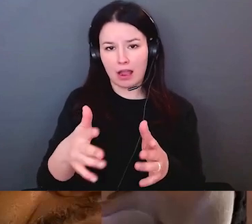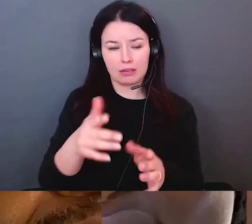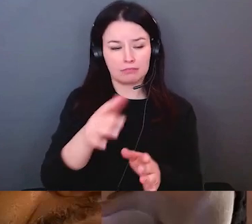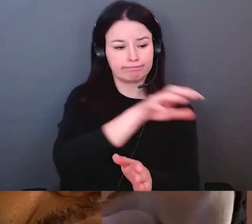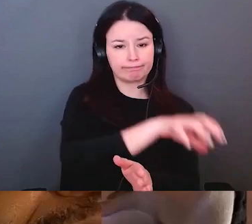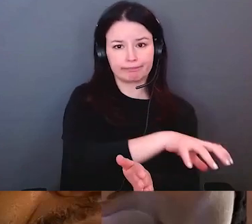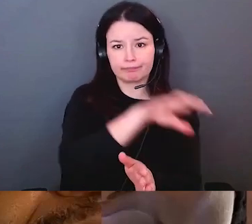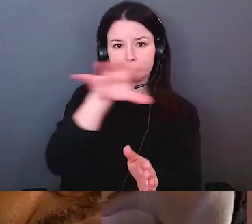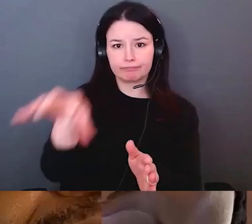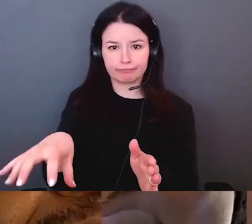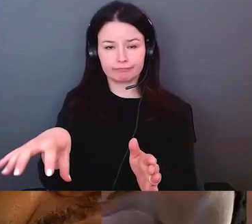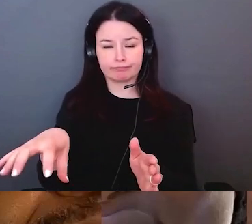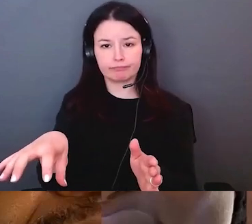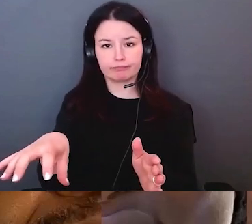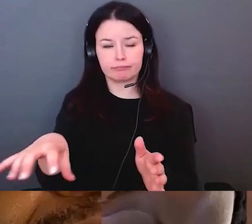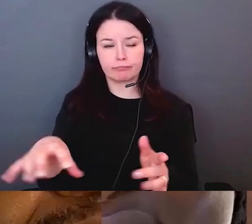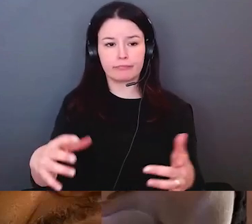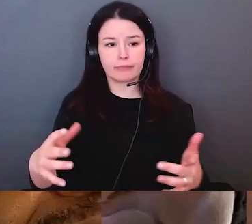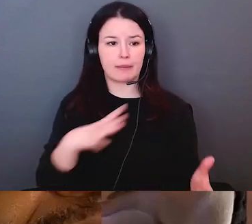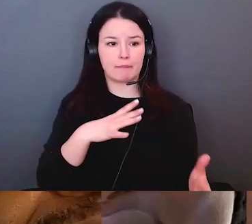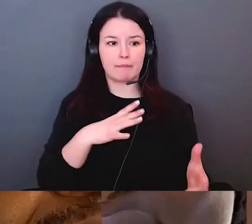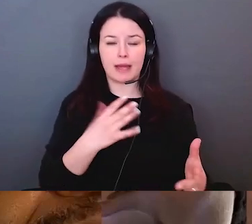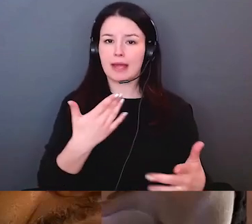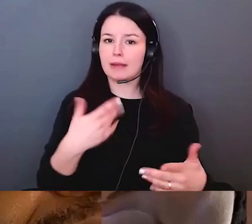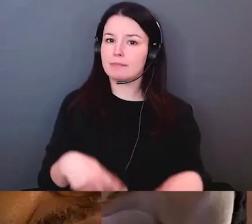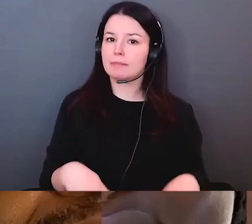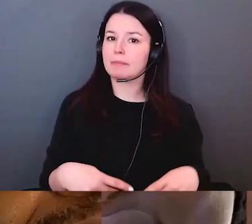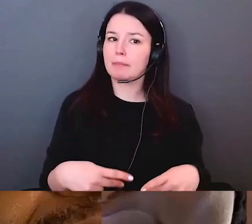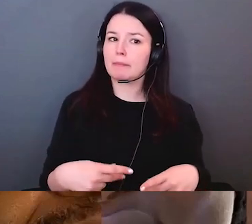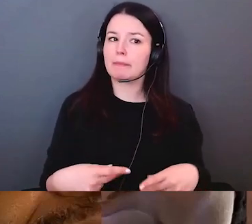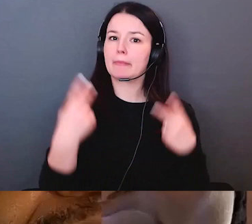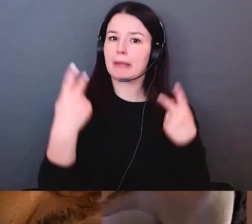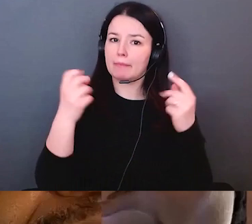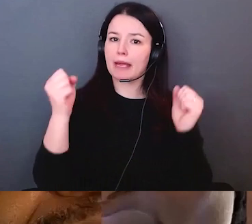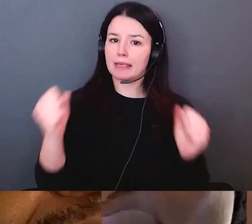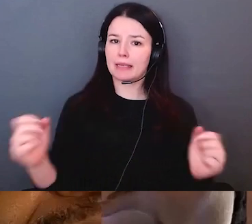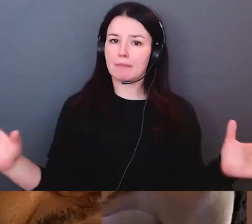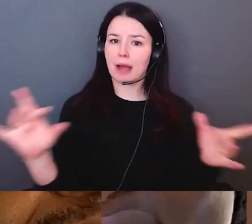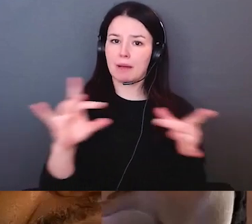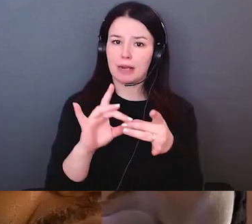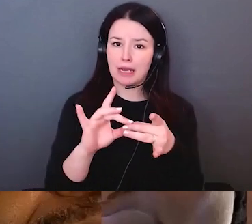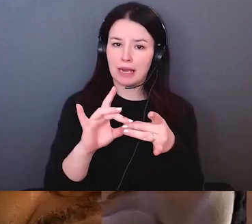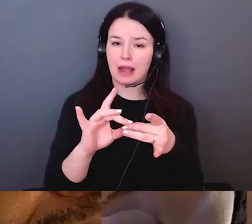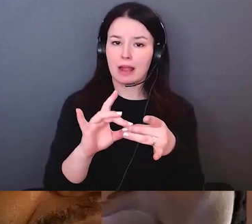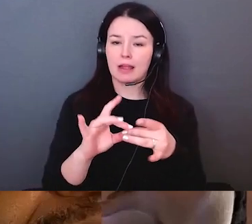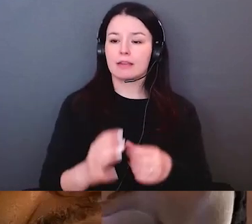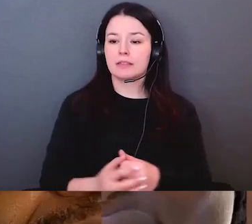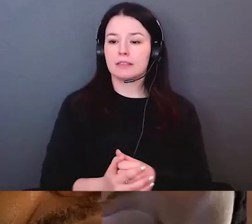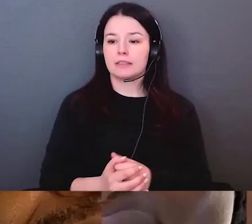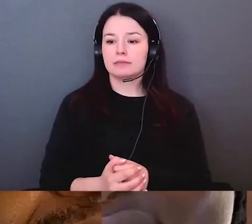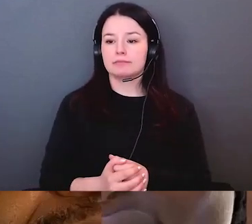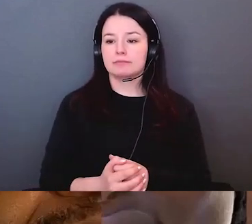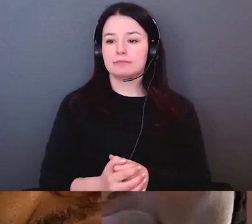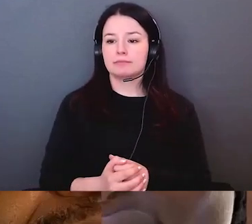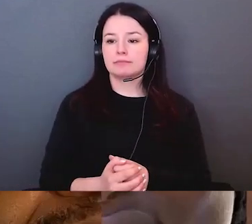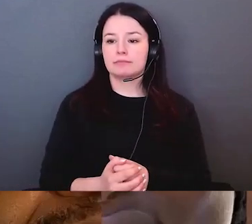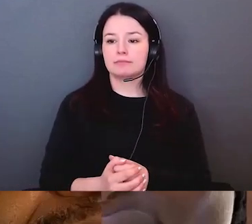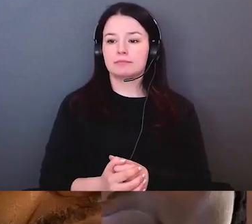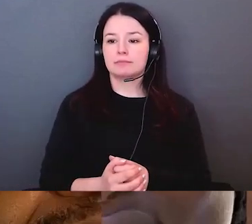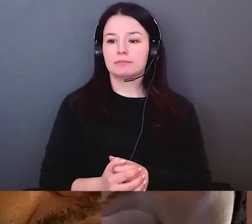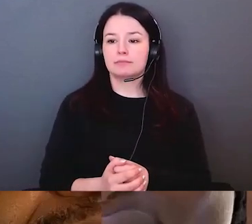et nous avons fait évoluer tout ceci en beaucoup d